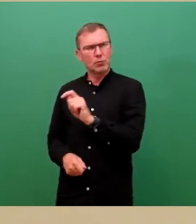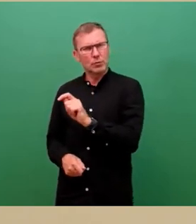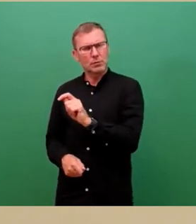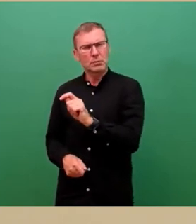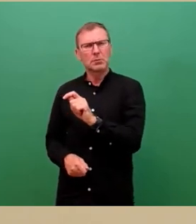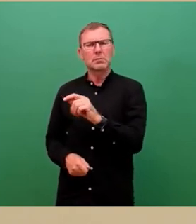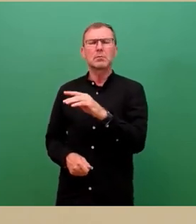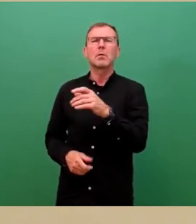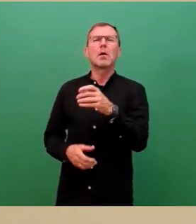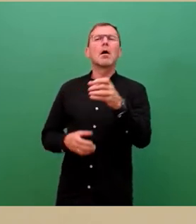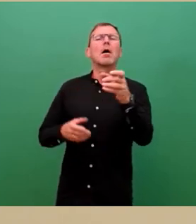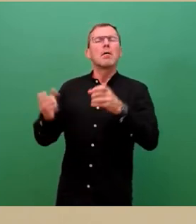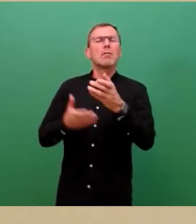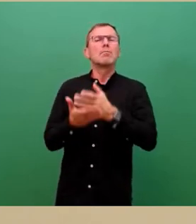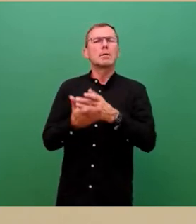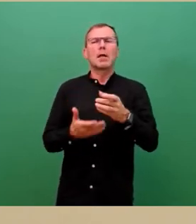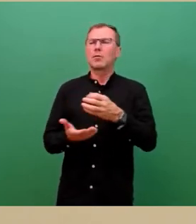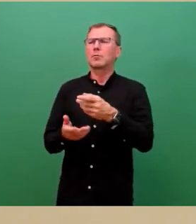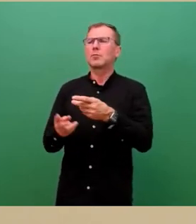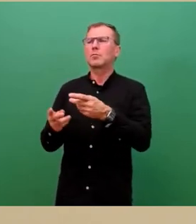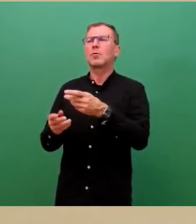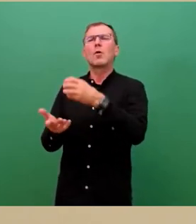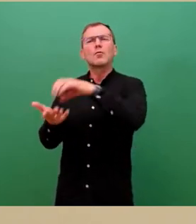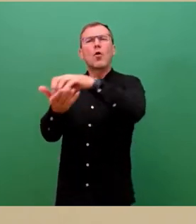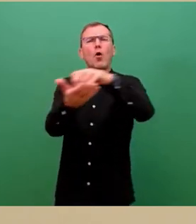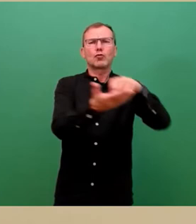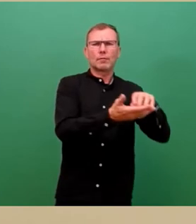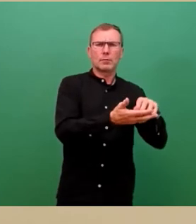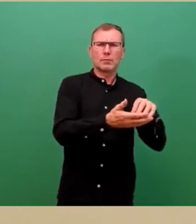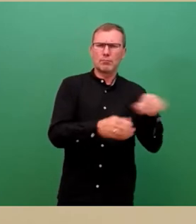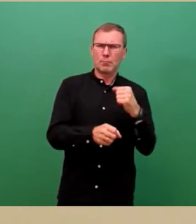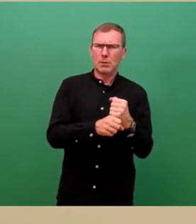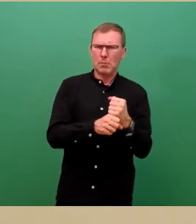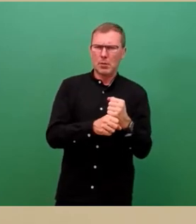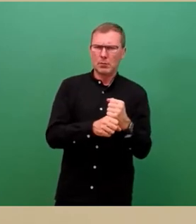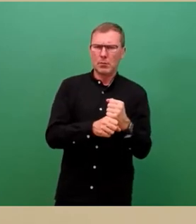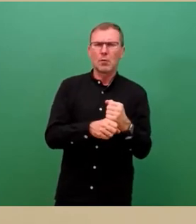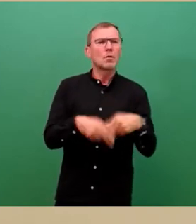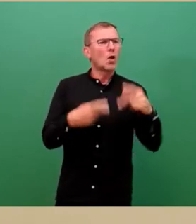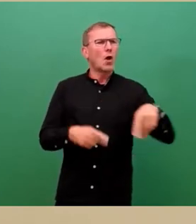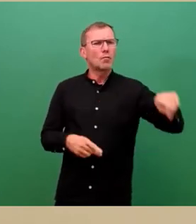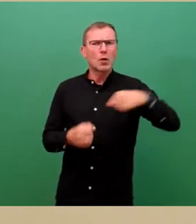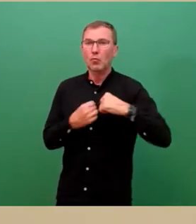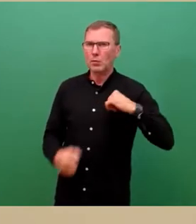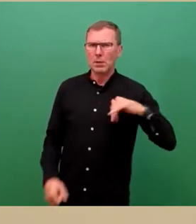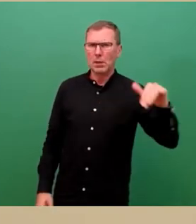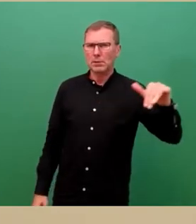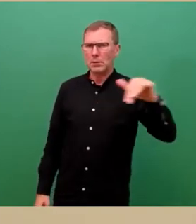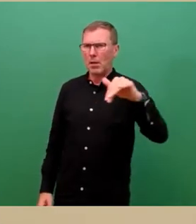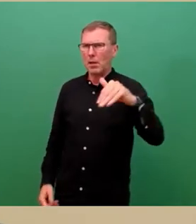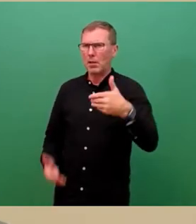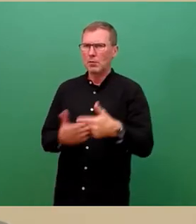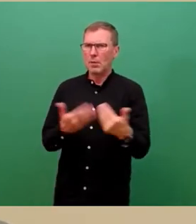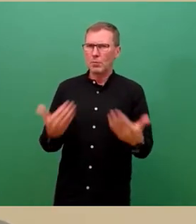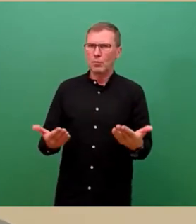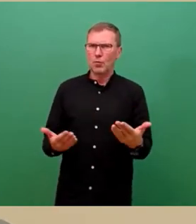Beteiligung von Stadtbezirken und Urtschaften vorgenommen. Es gab auch stets ein großes Interesse an der Öffentlichkeit. So ist es zum Beispiel so gewesen, dass